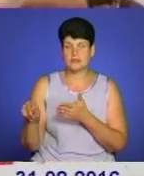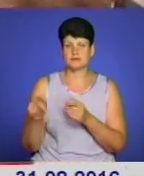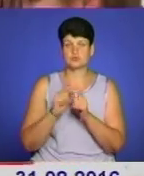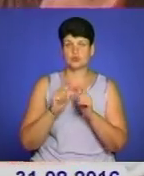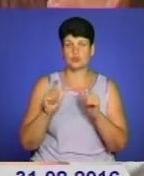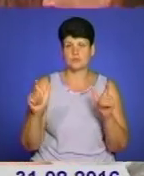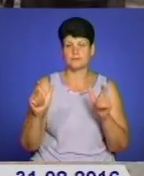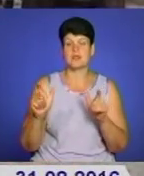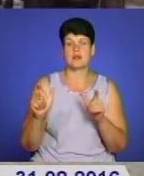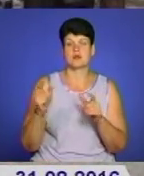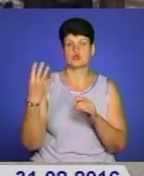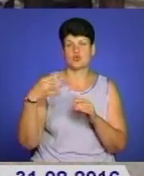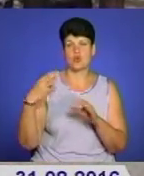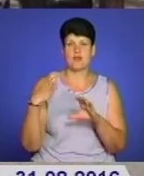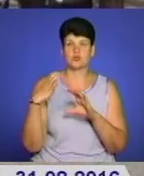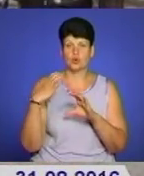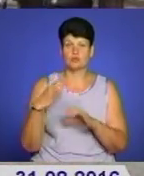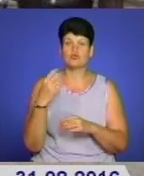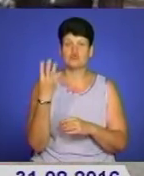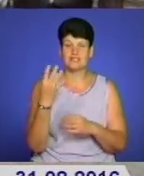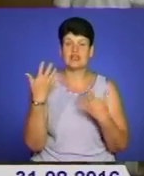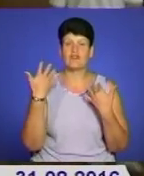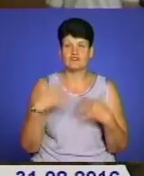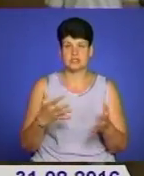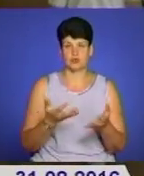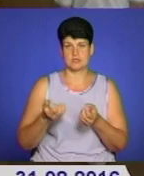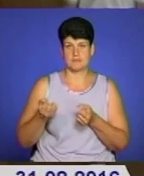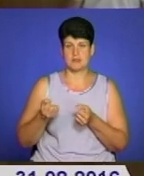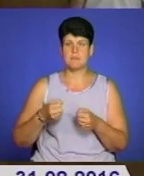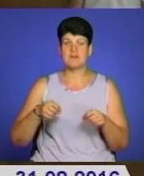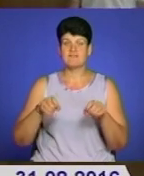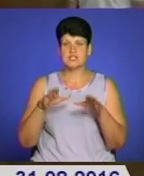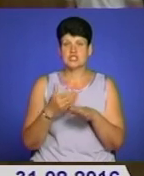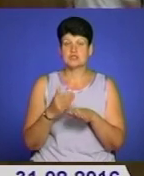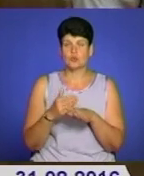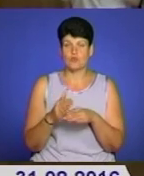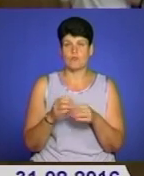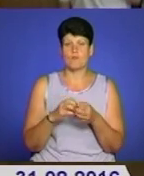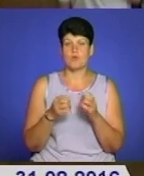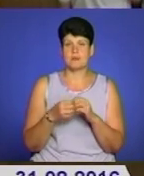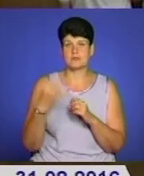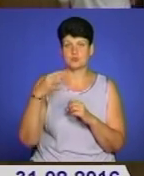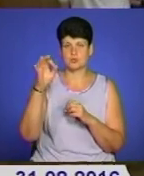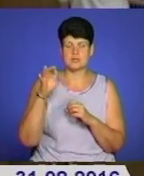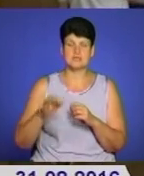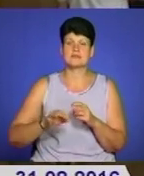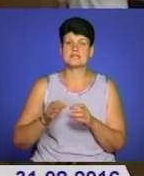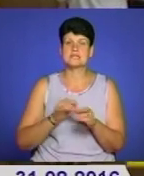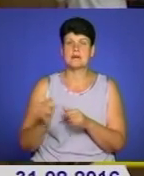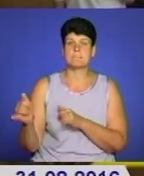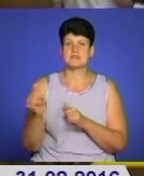40 автобусів, 4 з яких освітяни вже отримали. Ми вирішили проблему частково на 40% забезпеченням